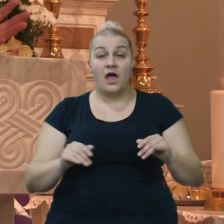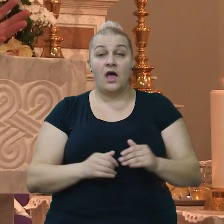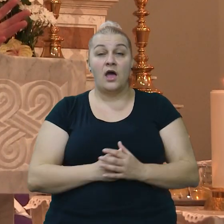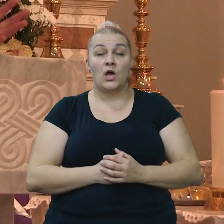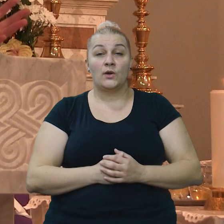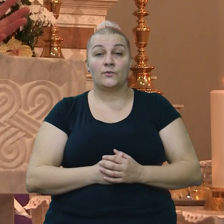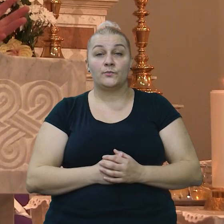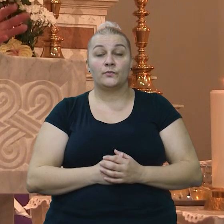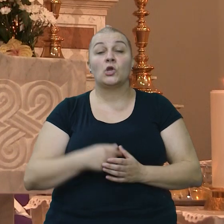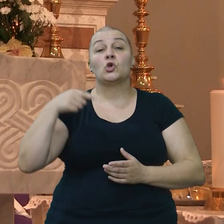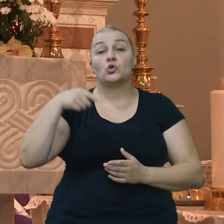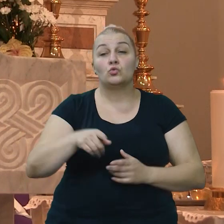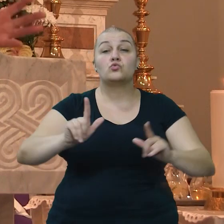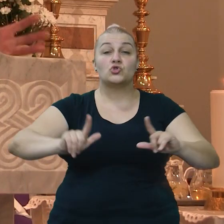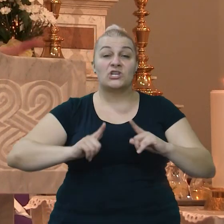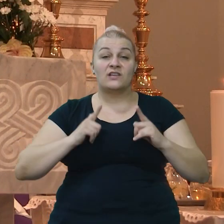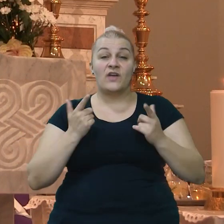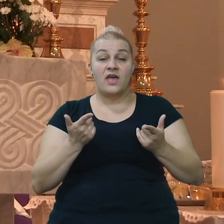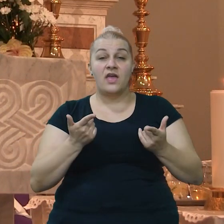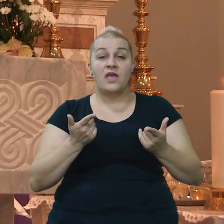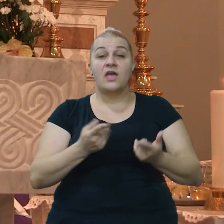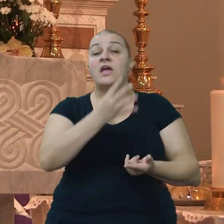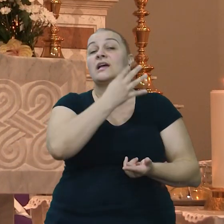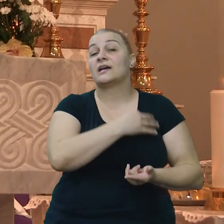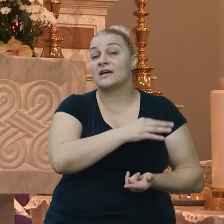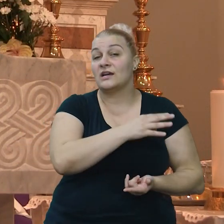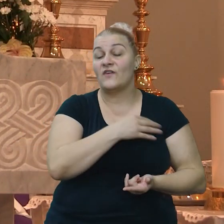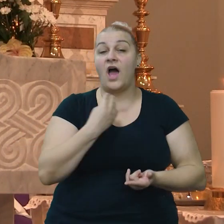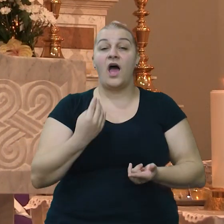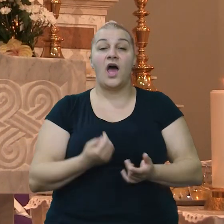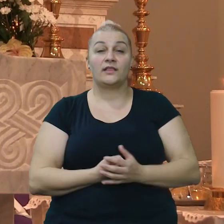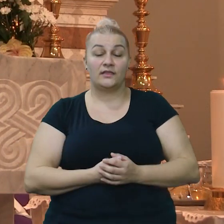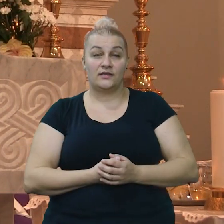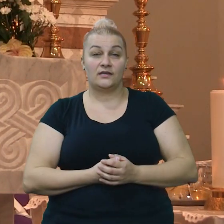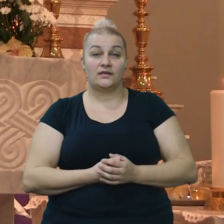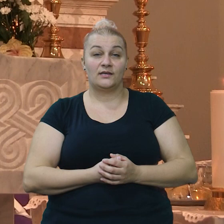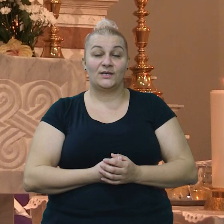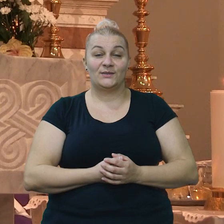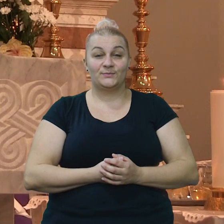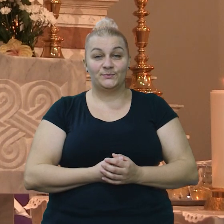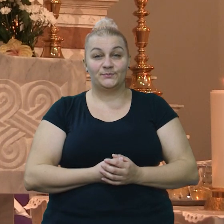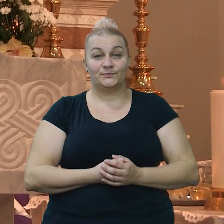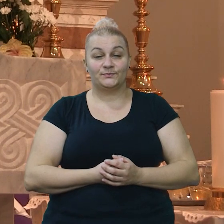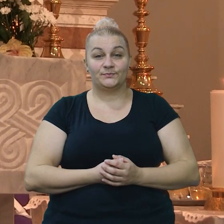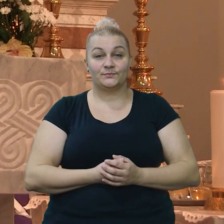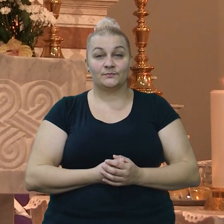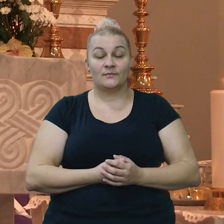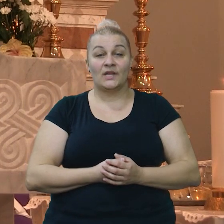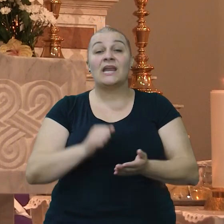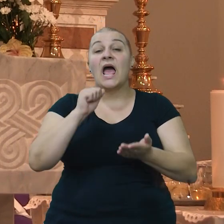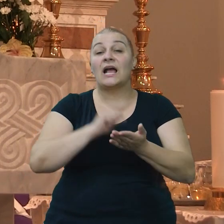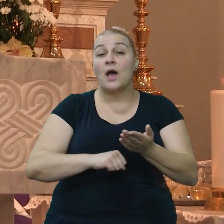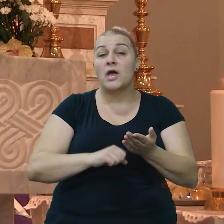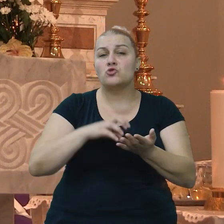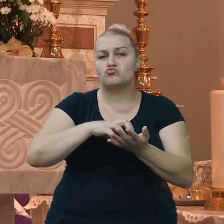drga. Tu žive krvati. Na